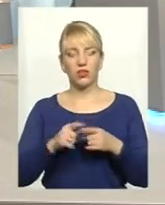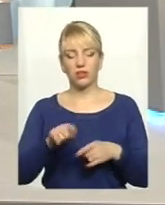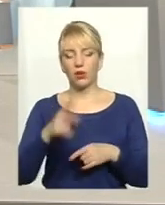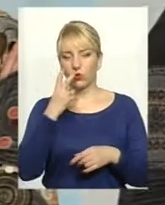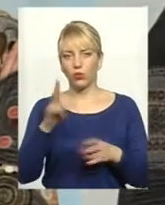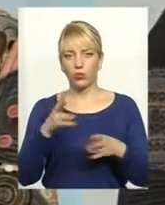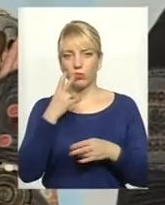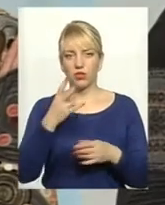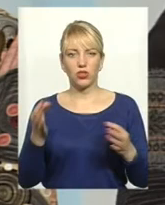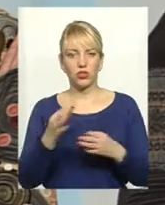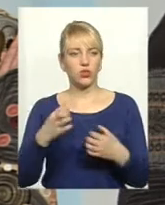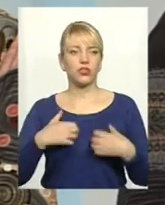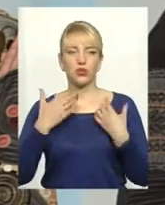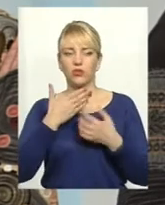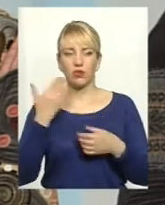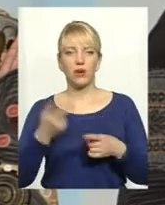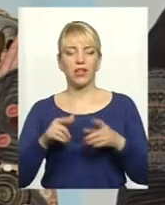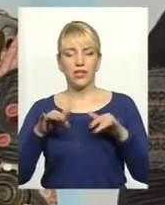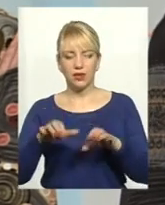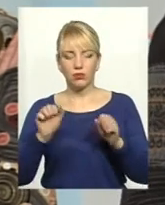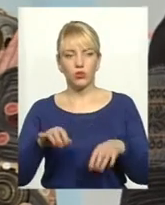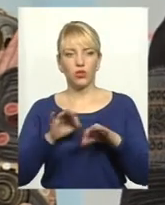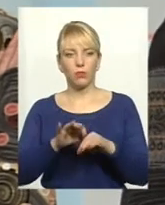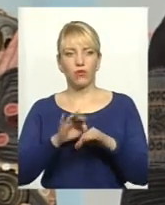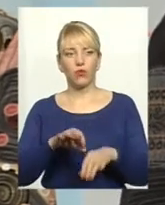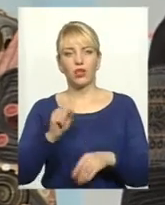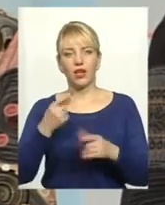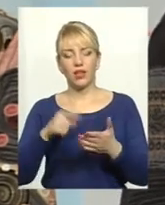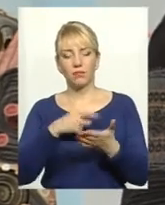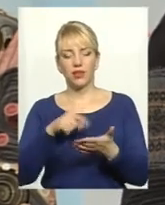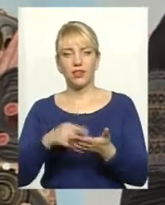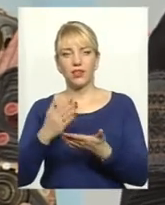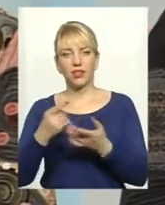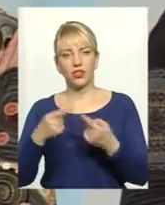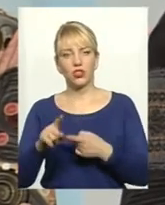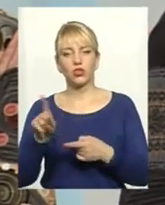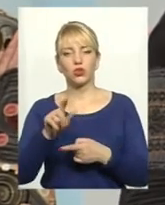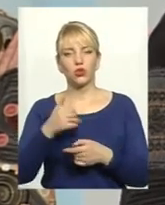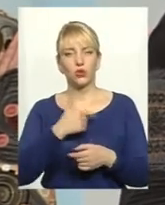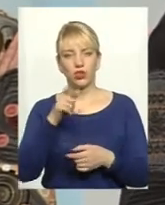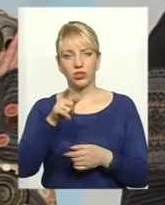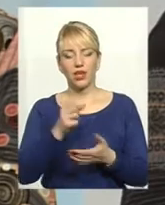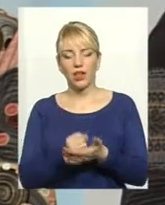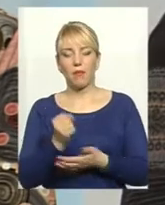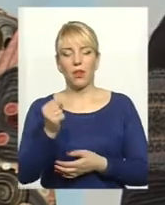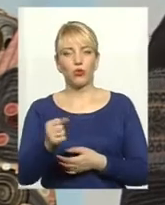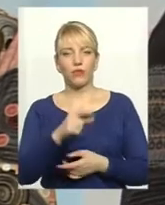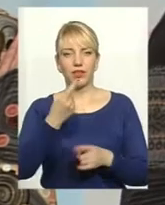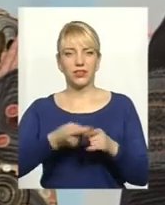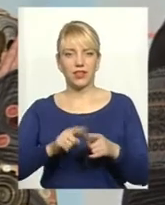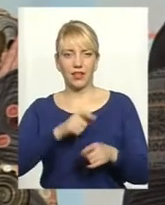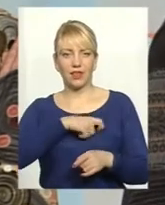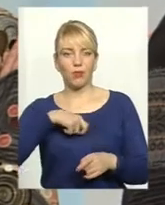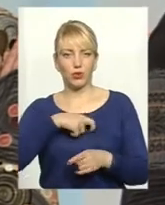бачив, нічого там страшного немає, і заходи можна проводити, але є питання інше. Хтось, напевне, хоче звідом балотуватися з цього регіону.